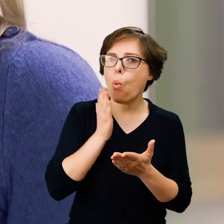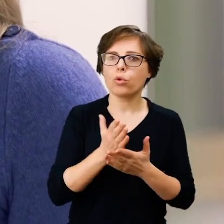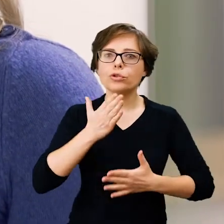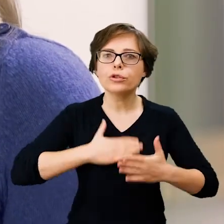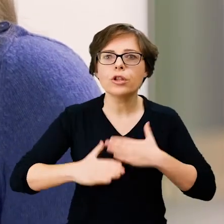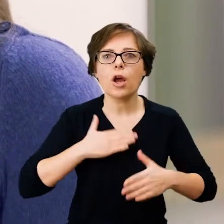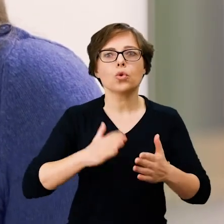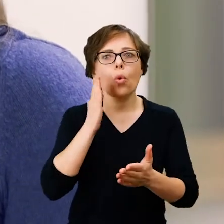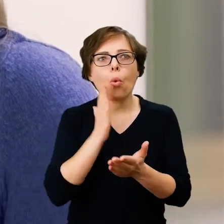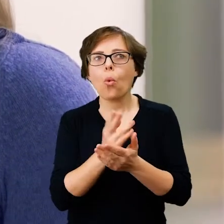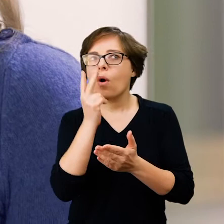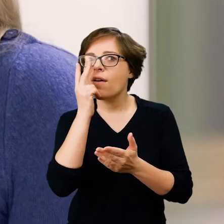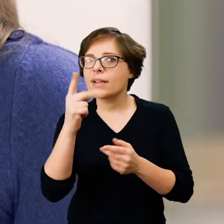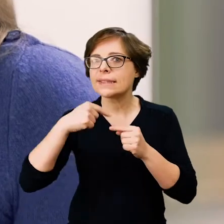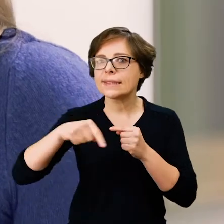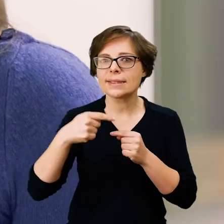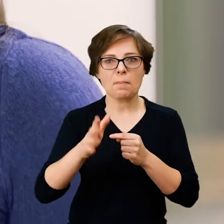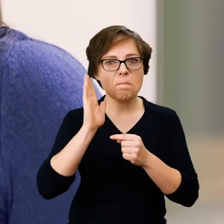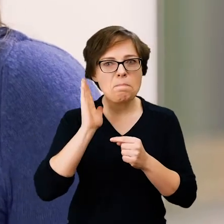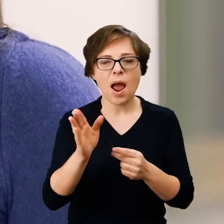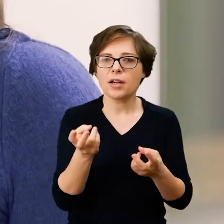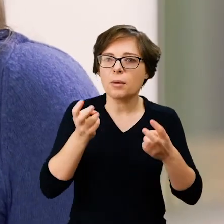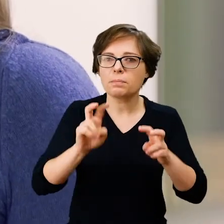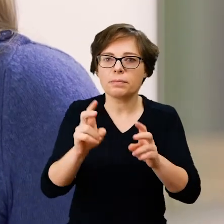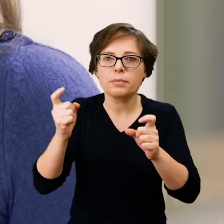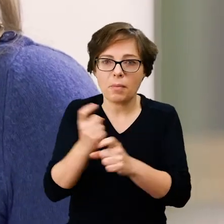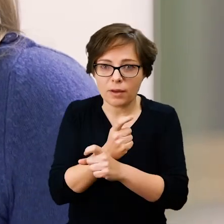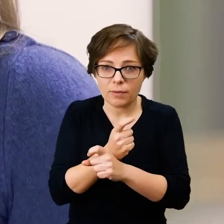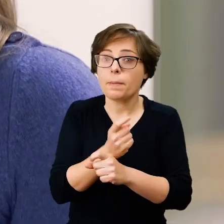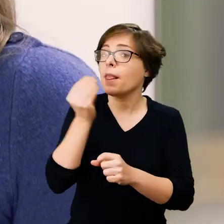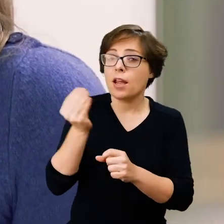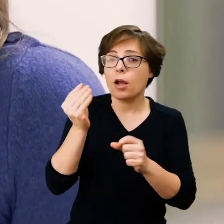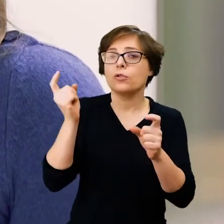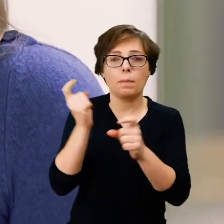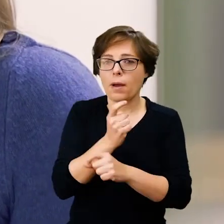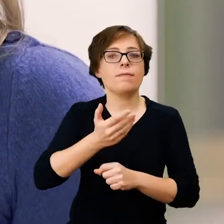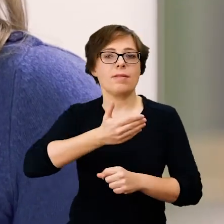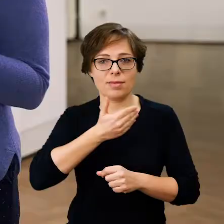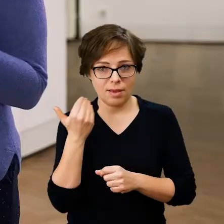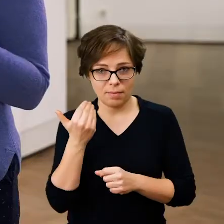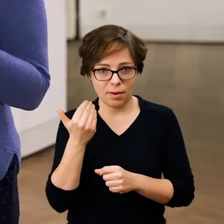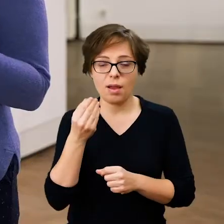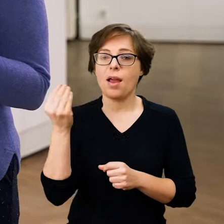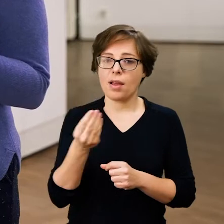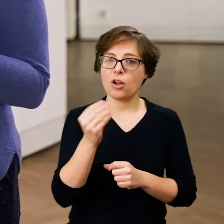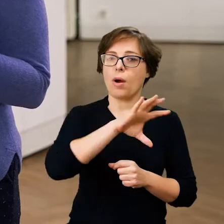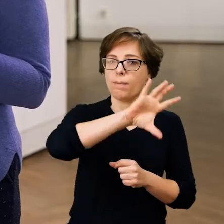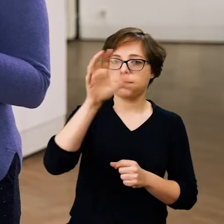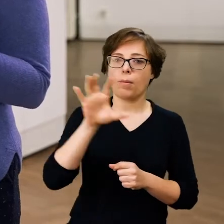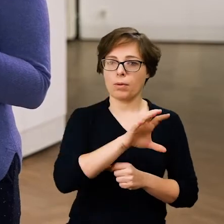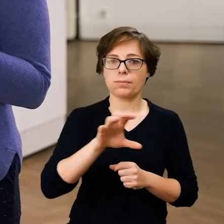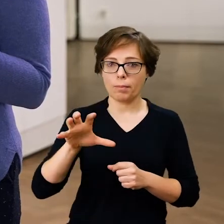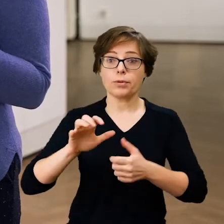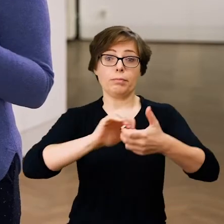już ma taką wizję swojej własnej niezależności, jeszcze nie do końca ukonstytuowanej,